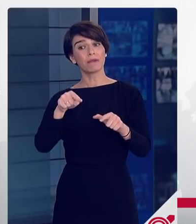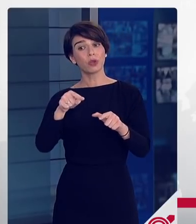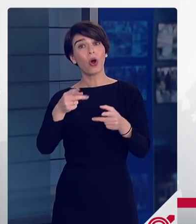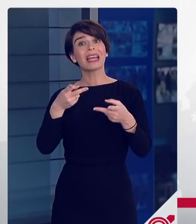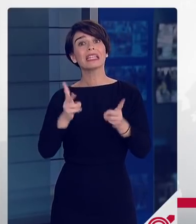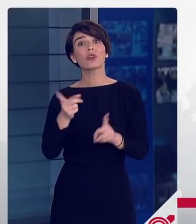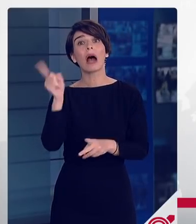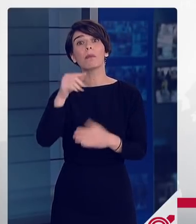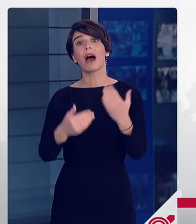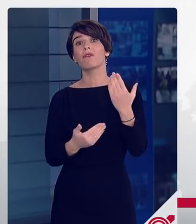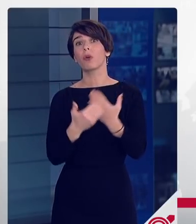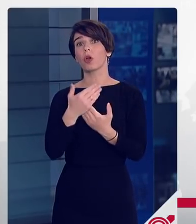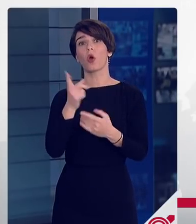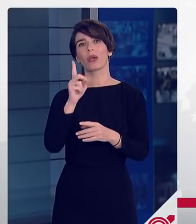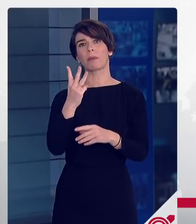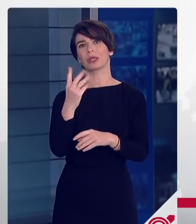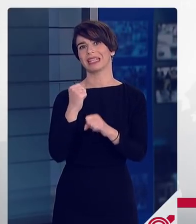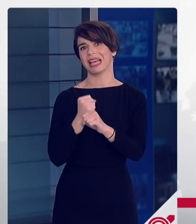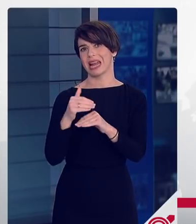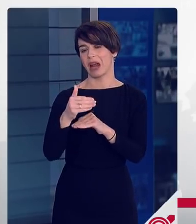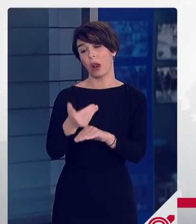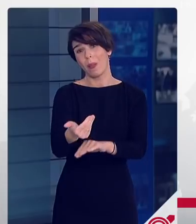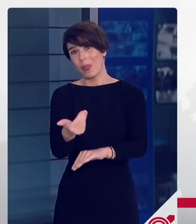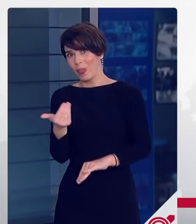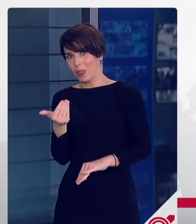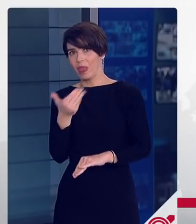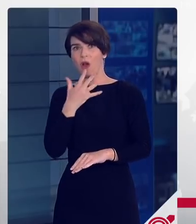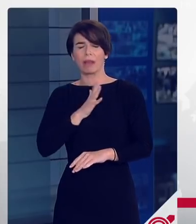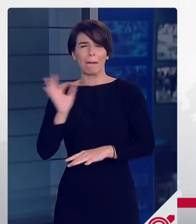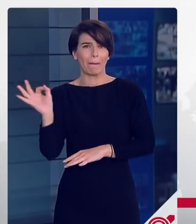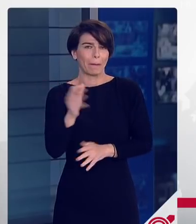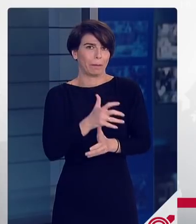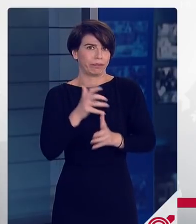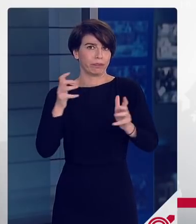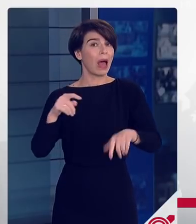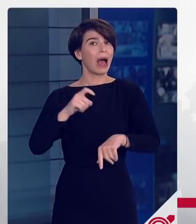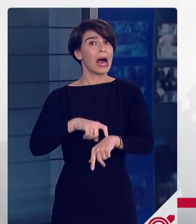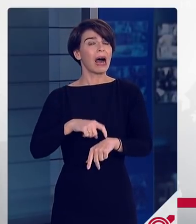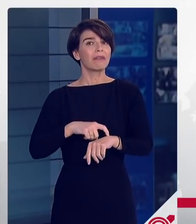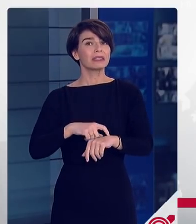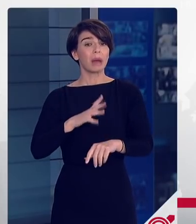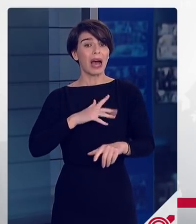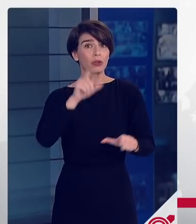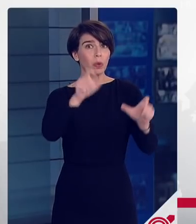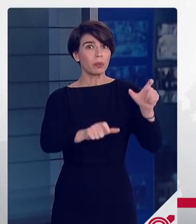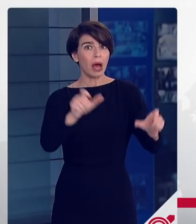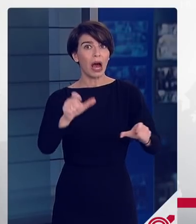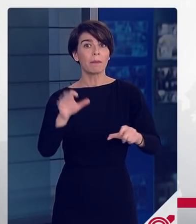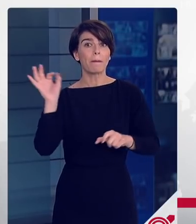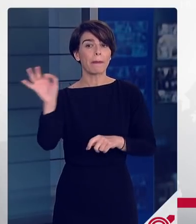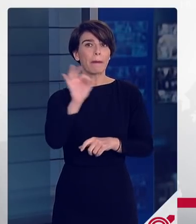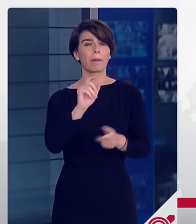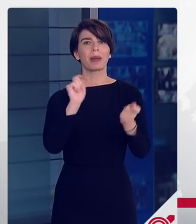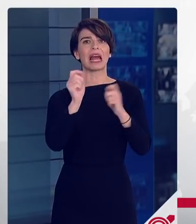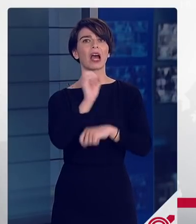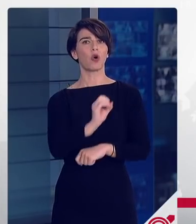από αύριο το πρωί Είναι πάρα πολύ σημαντικό να αντιληφθούμε ότι αυτή τη στιγμή οι συμπολίτες μας που πλήττωται από τη μετάλλαξη